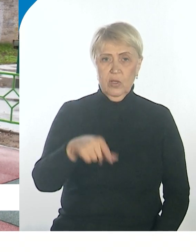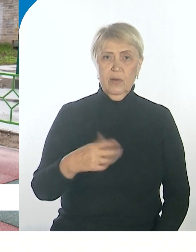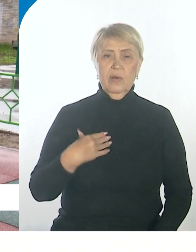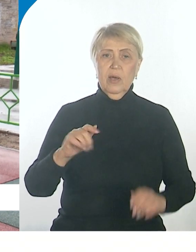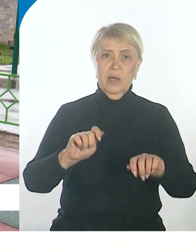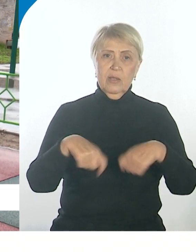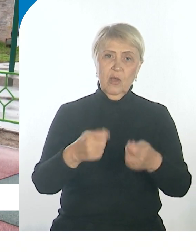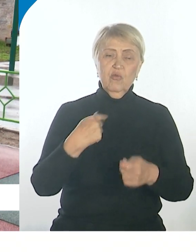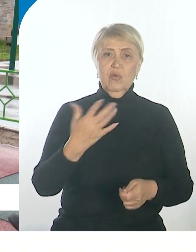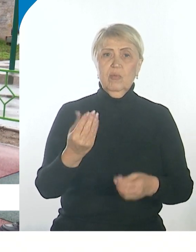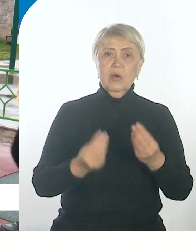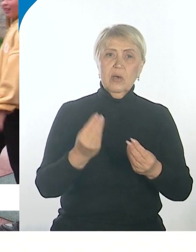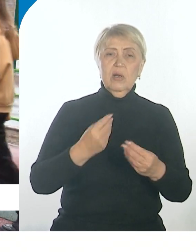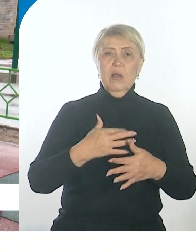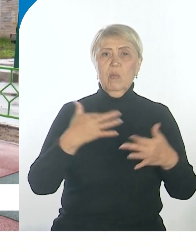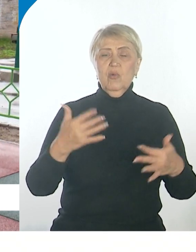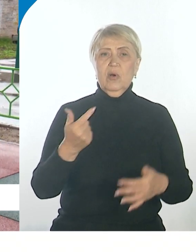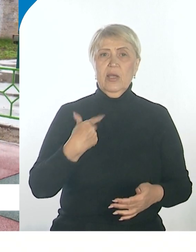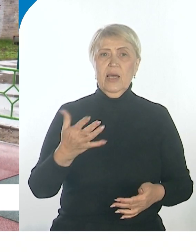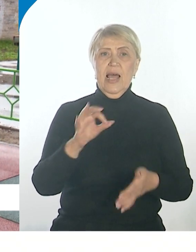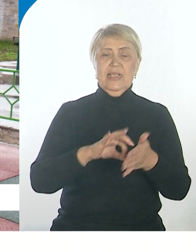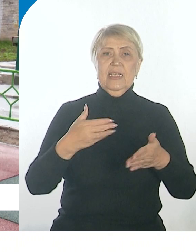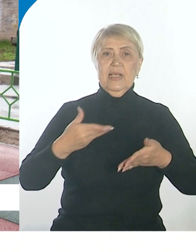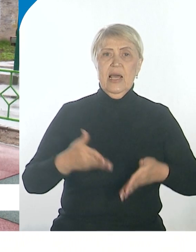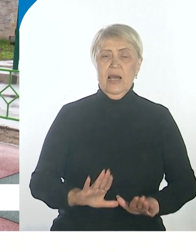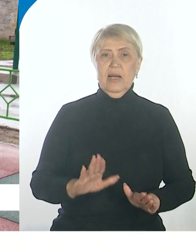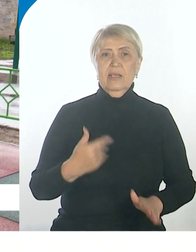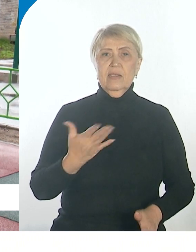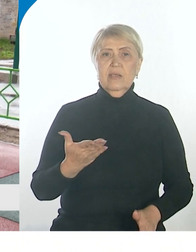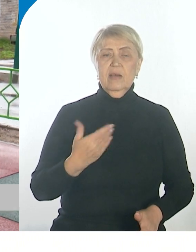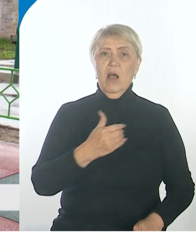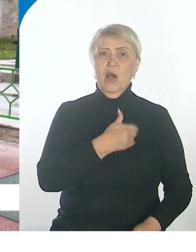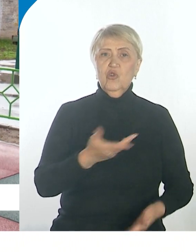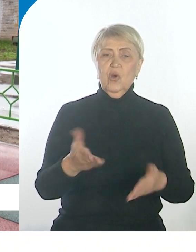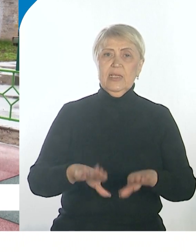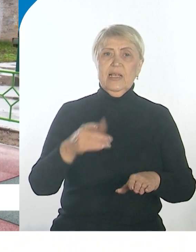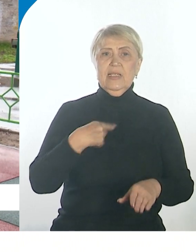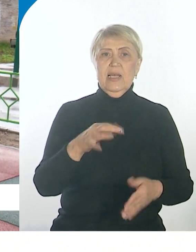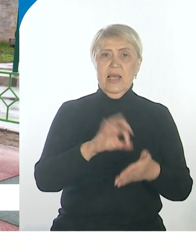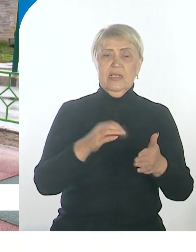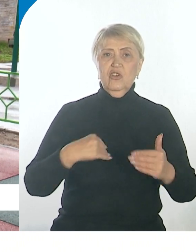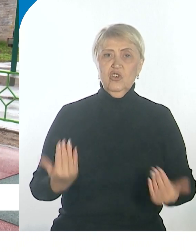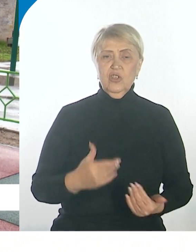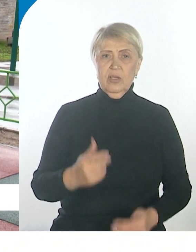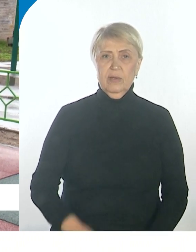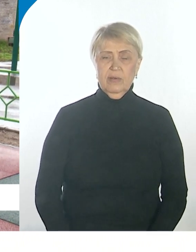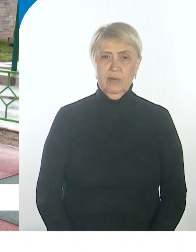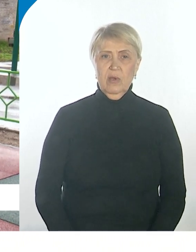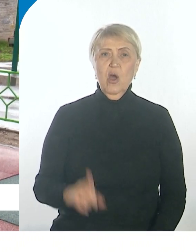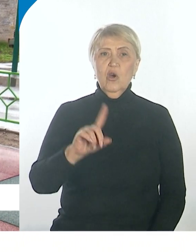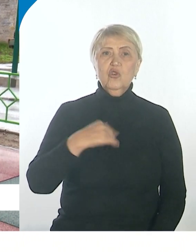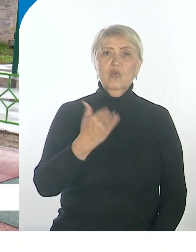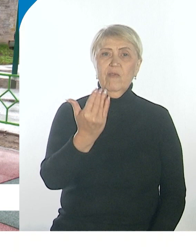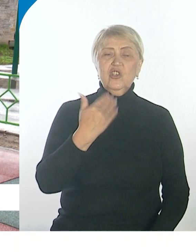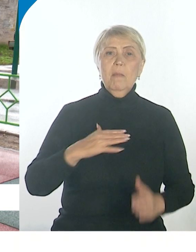Дарюхе нравится. Как бы я здесь родился, вырос, и как бы хочу здесь остаться, жить в этом районе. А что во дворе было раньше?